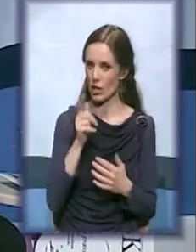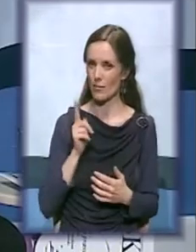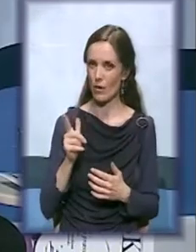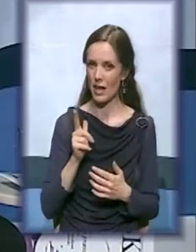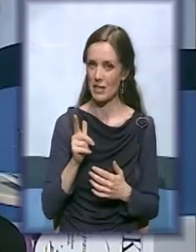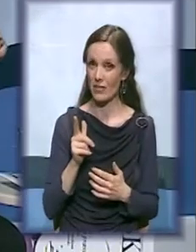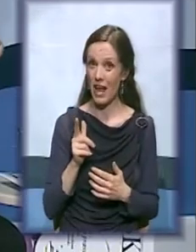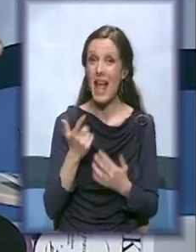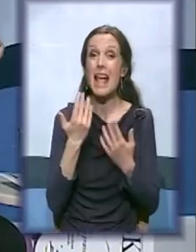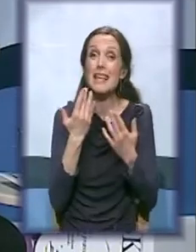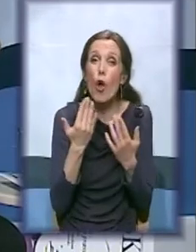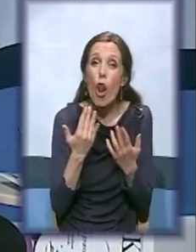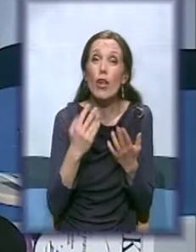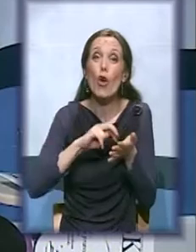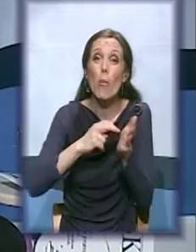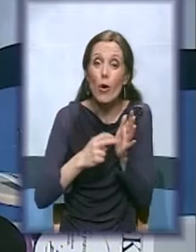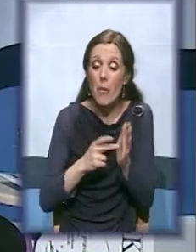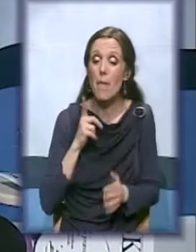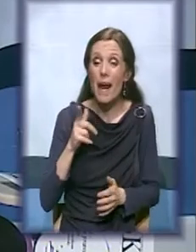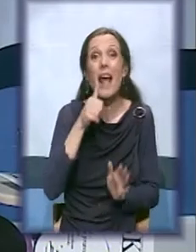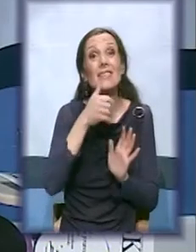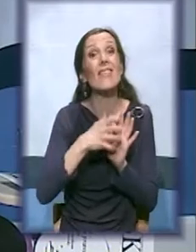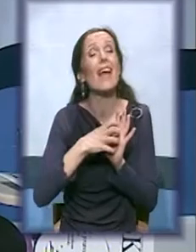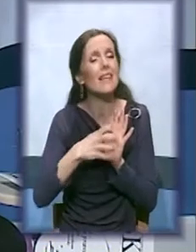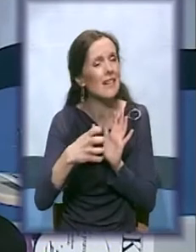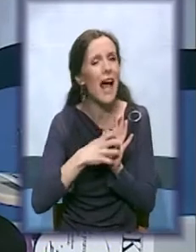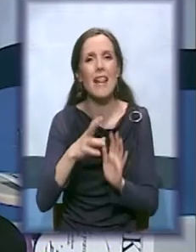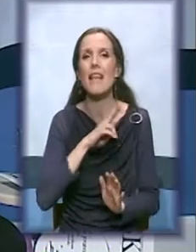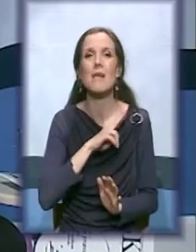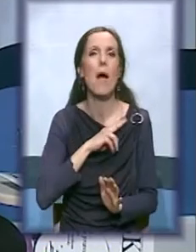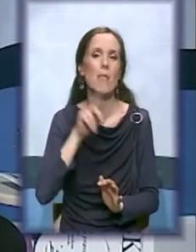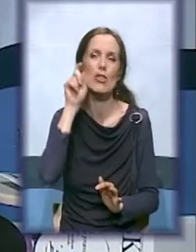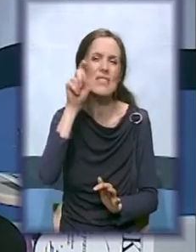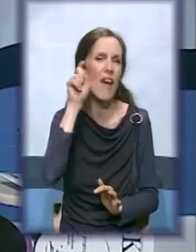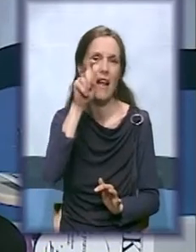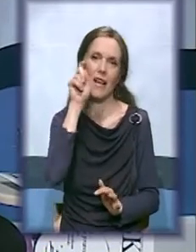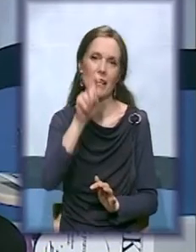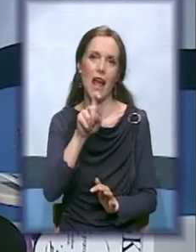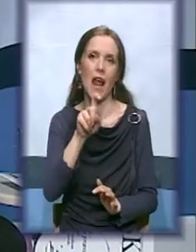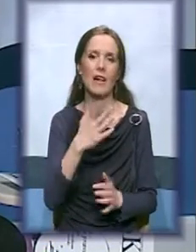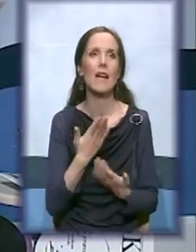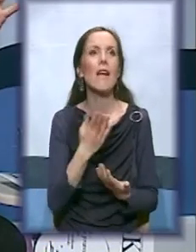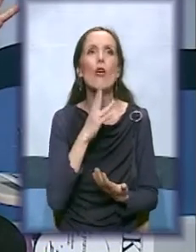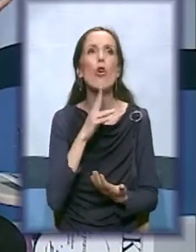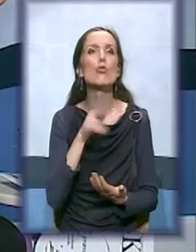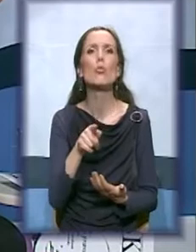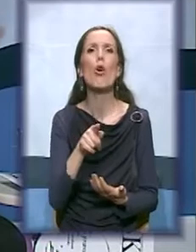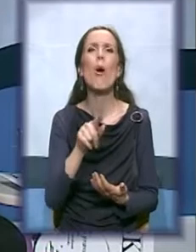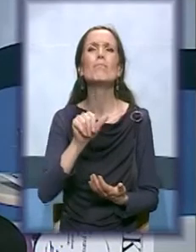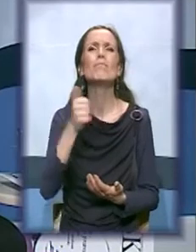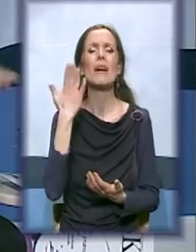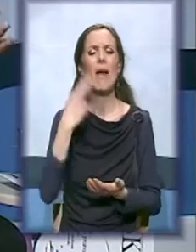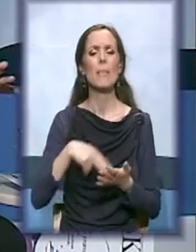sa koliko problema i dalje nas dve idemo svaki dan i koje su to prve ono predrasude koje se